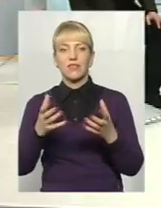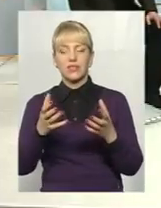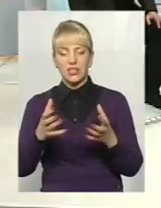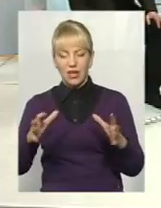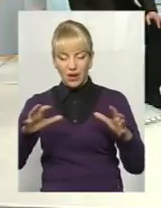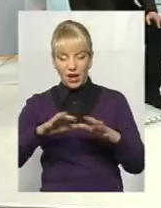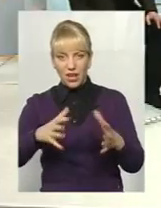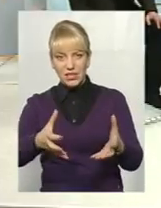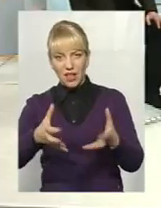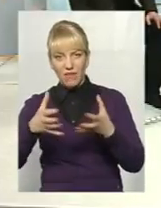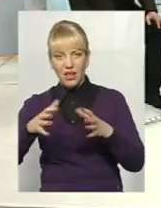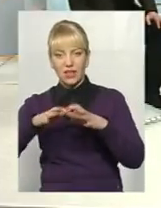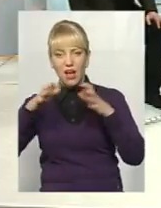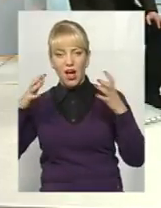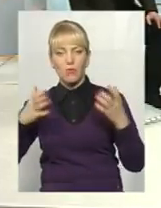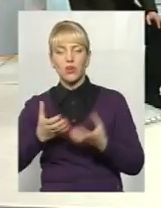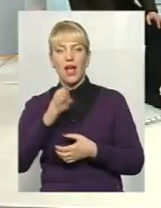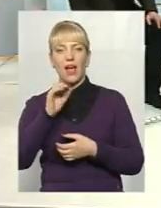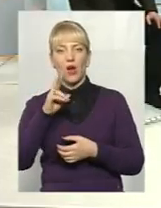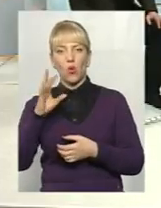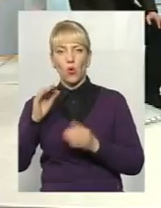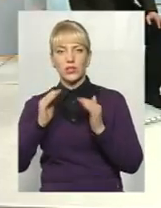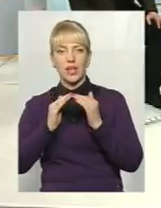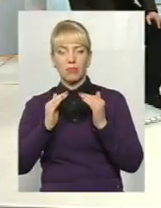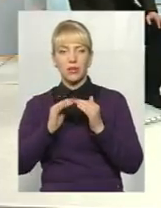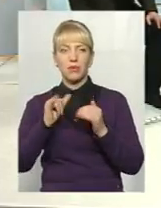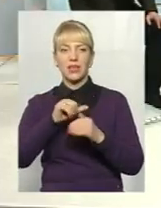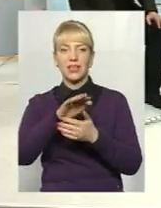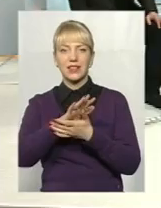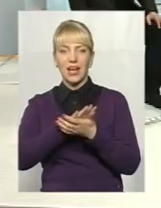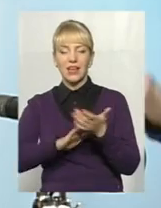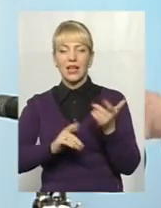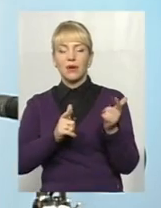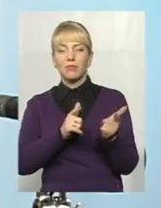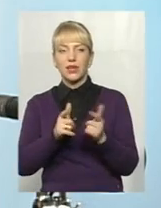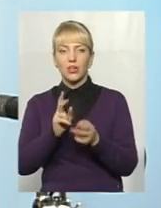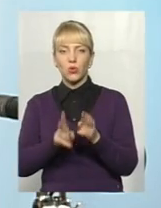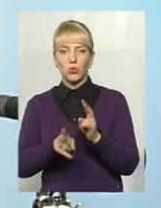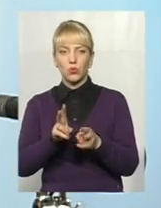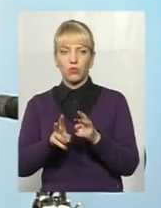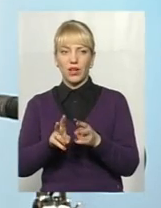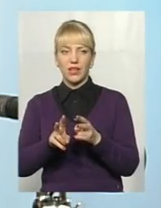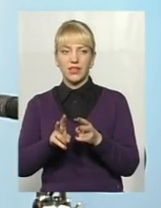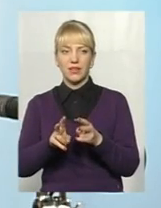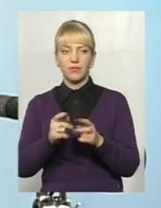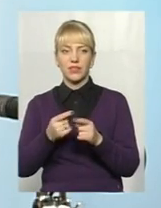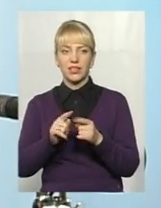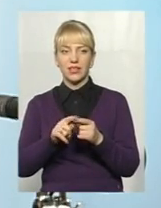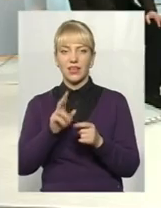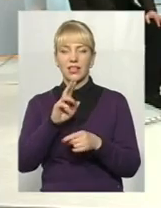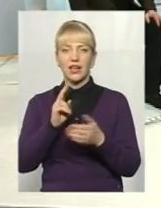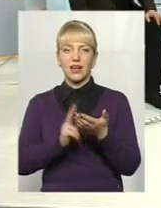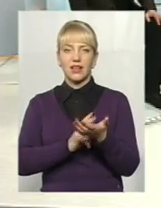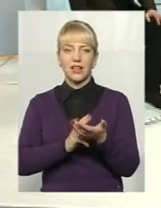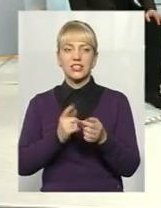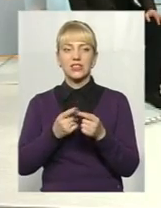городі, в тій екосадибі, і далі приготувати від того, як зірвати, і до приготування у тій каші. Це